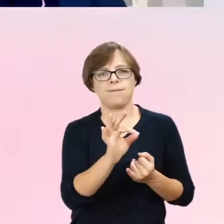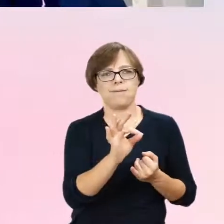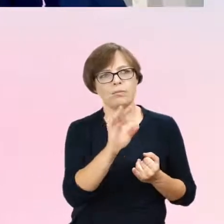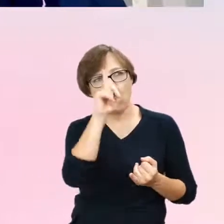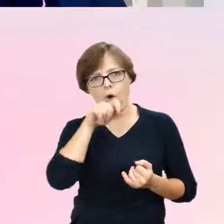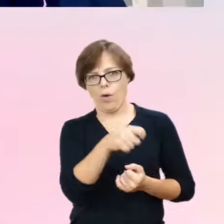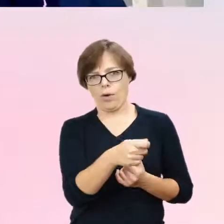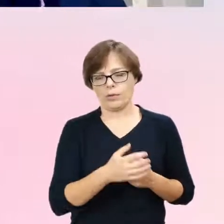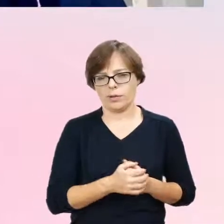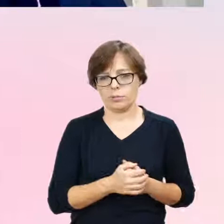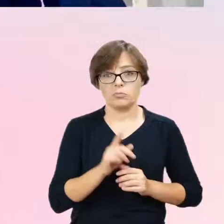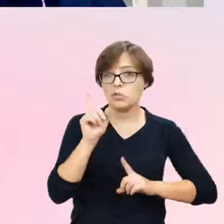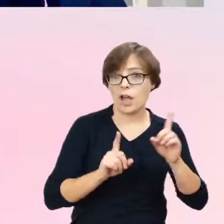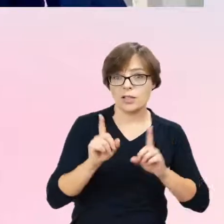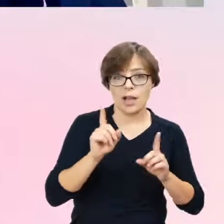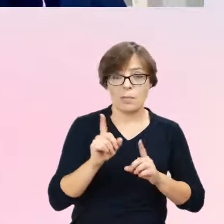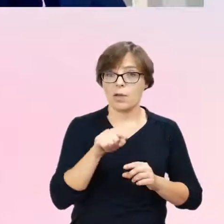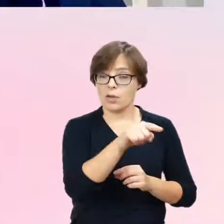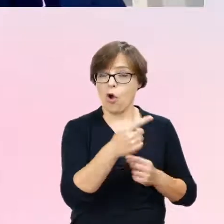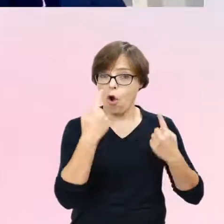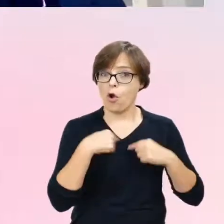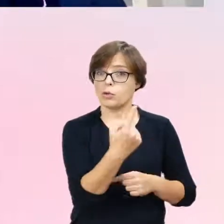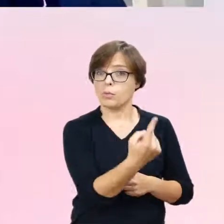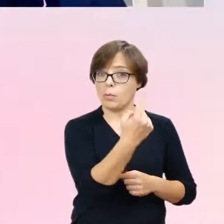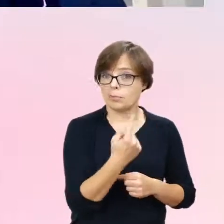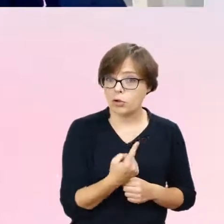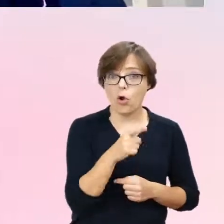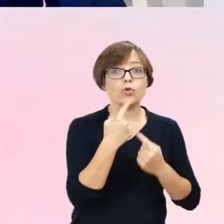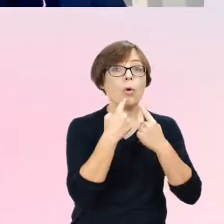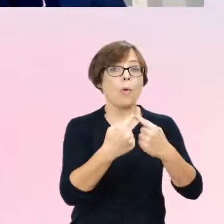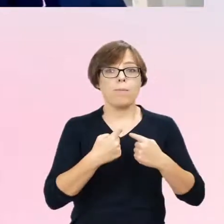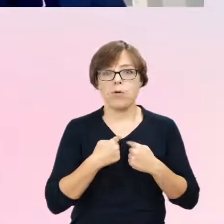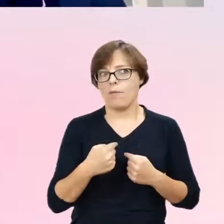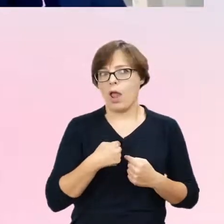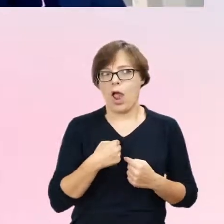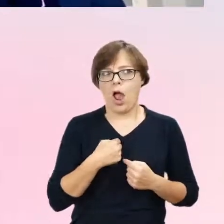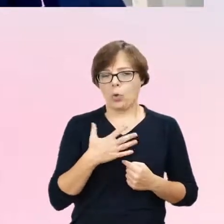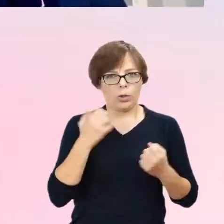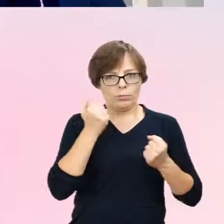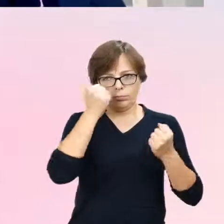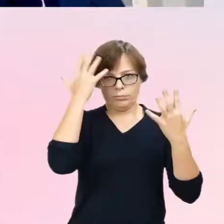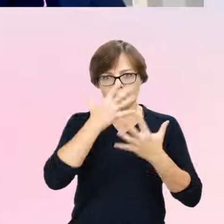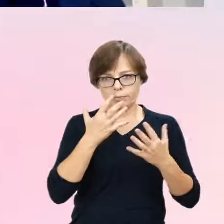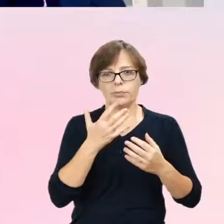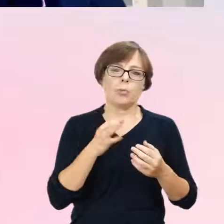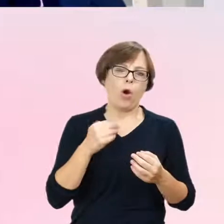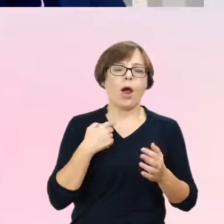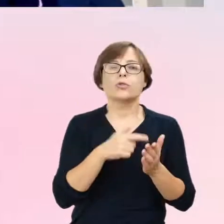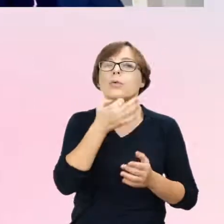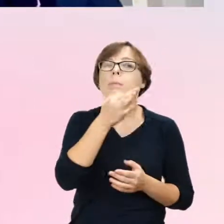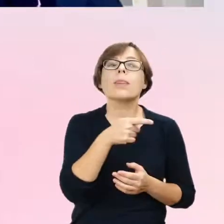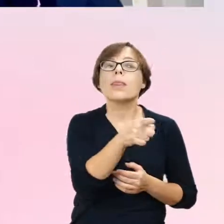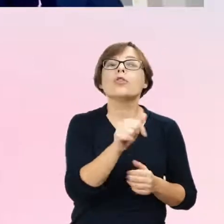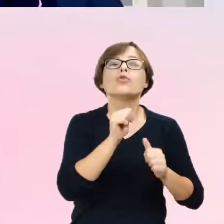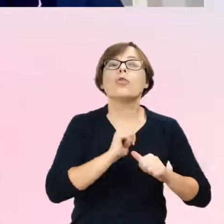ja często jestem bardzo zaskoczona w gabinecie, jeżeli moi podopieczni pytani o to, jak oni siebie określają, oni